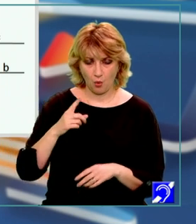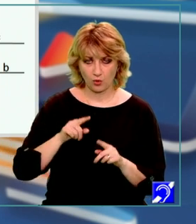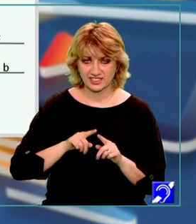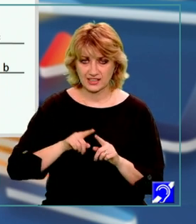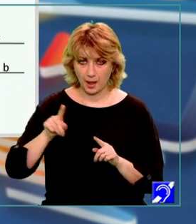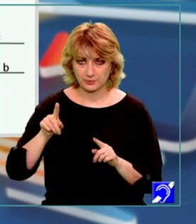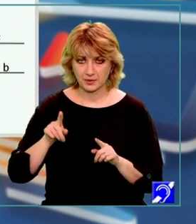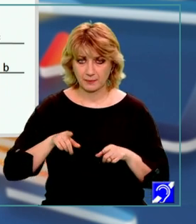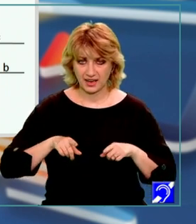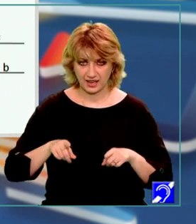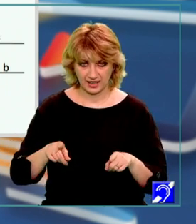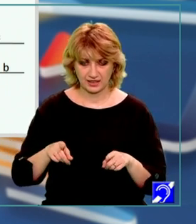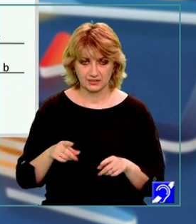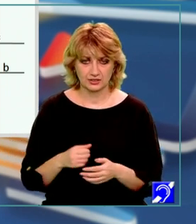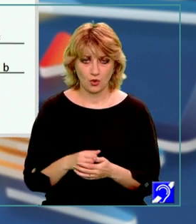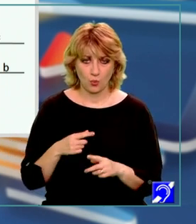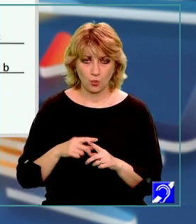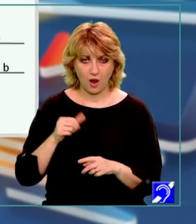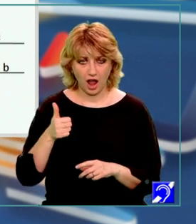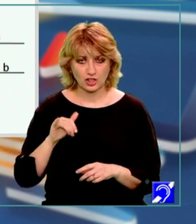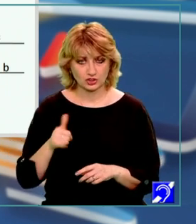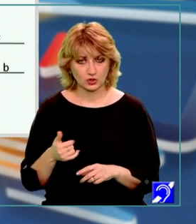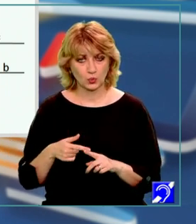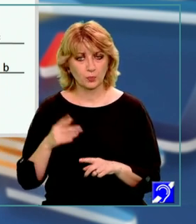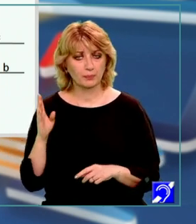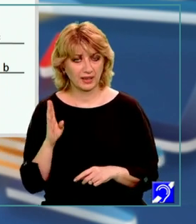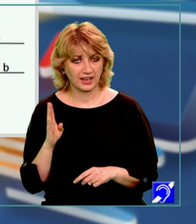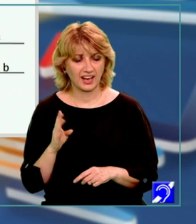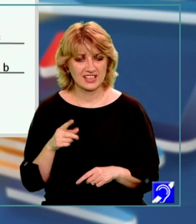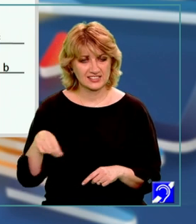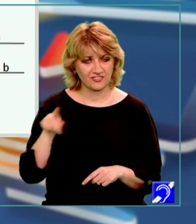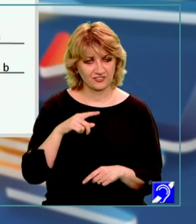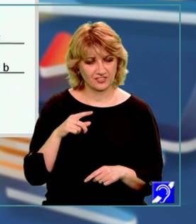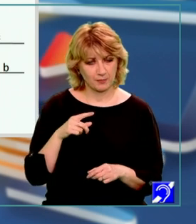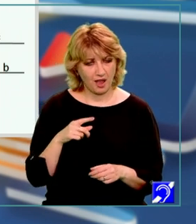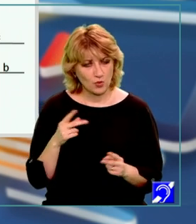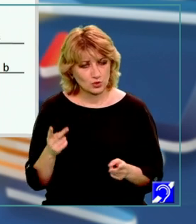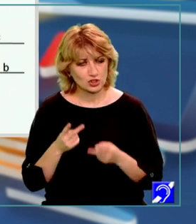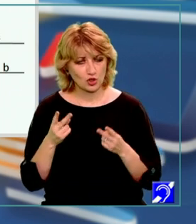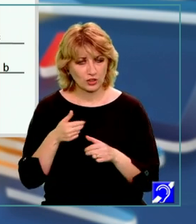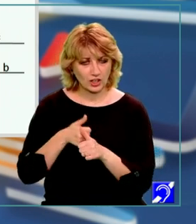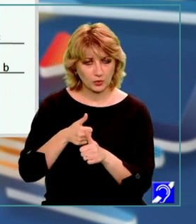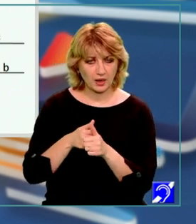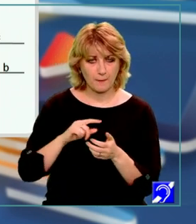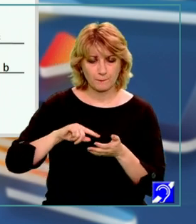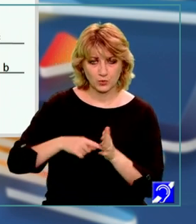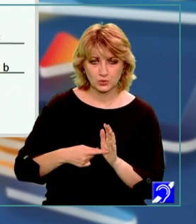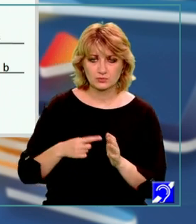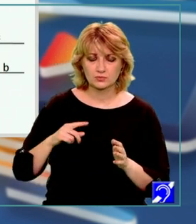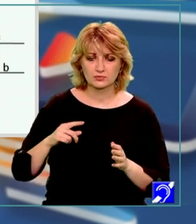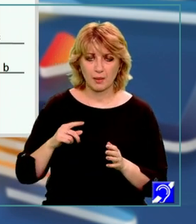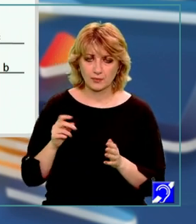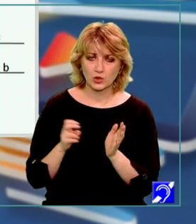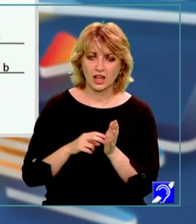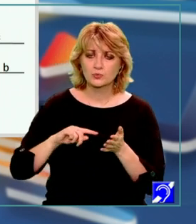paralelă, C, paralelă cu A și paralelă cu B. Pentru a fi mai ilesne de urmărit, am notat punctele de intersecție.